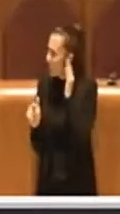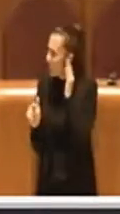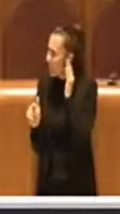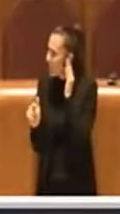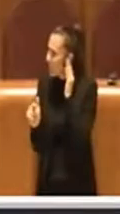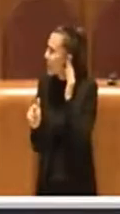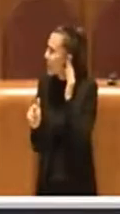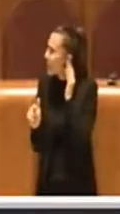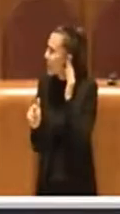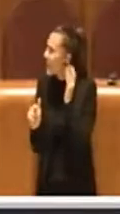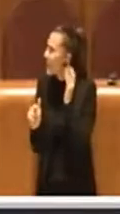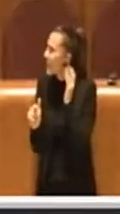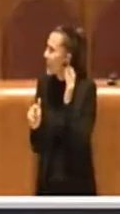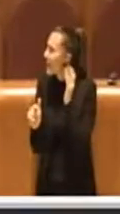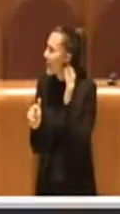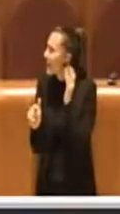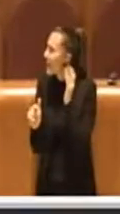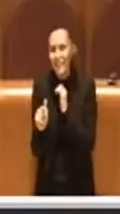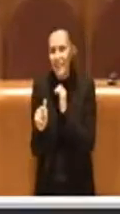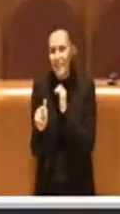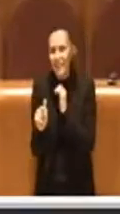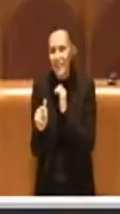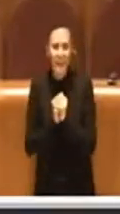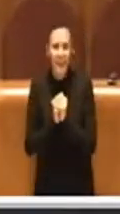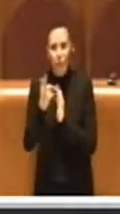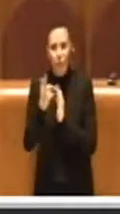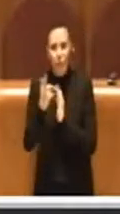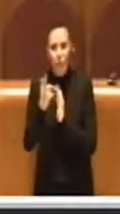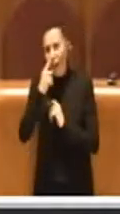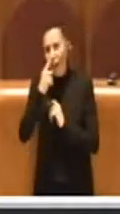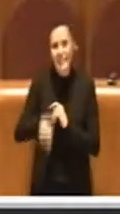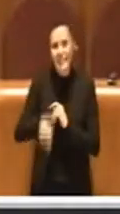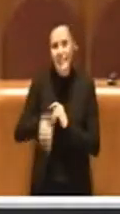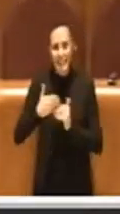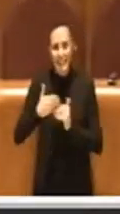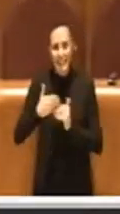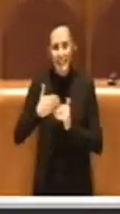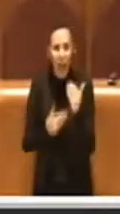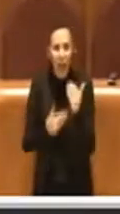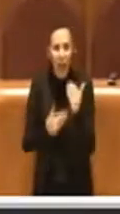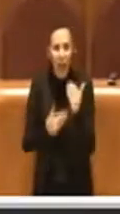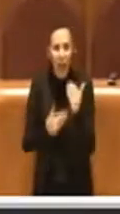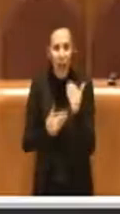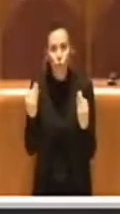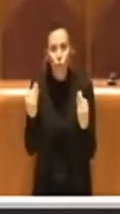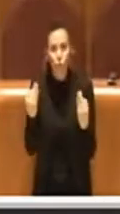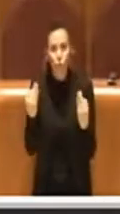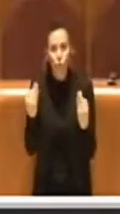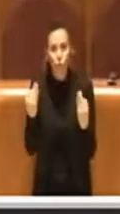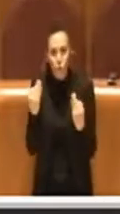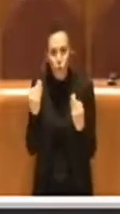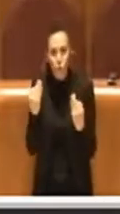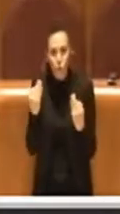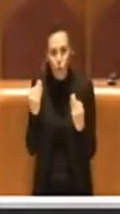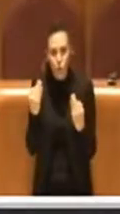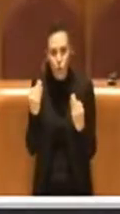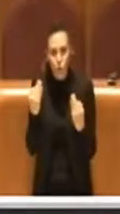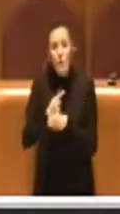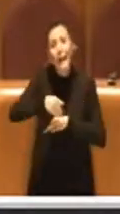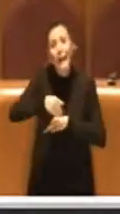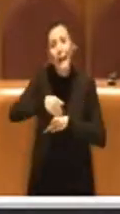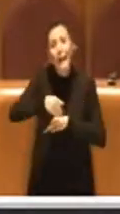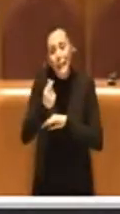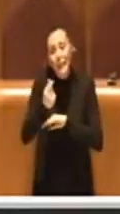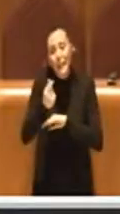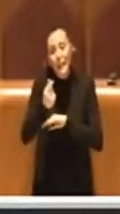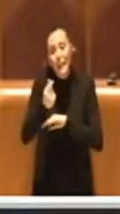Ma è così, di fronte a una sentenza esecutiva. È giusto che vengano pagati i nostri creditori. Detto questo,